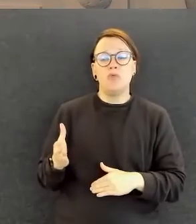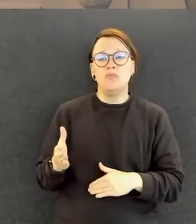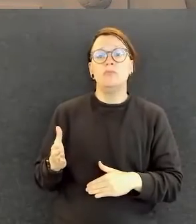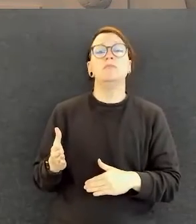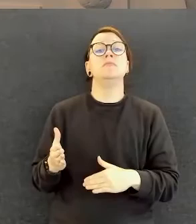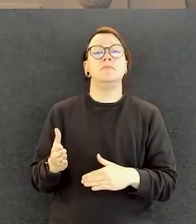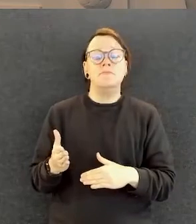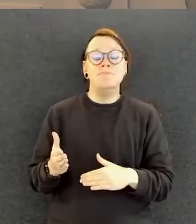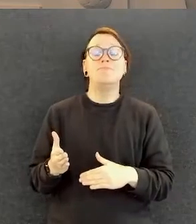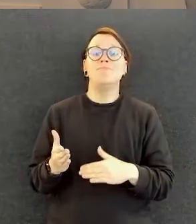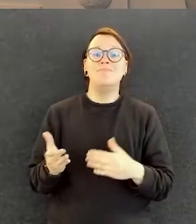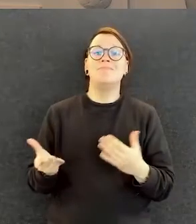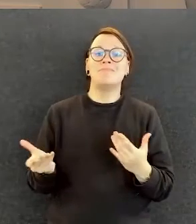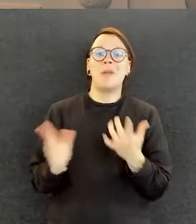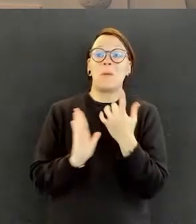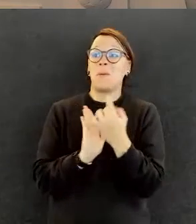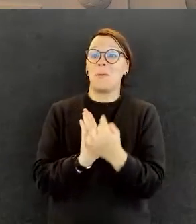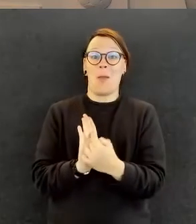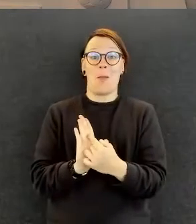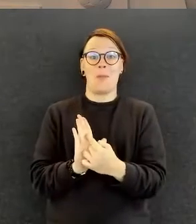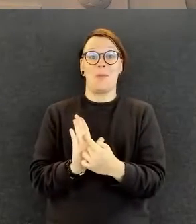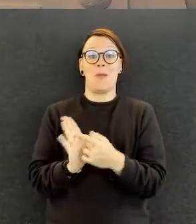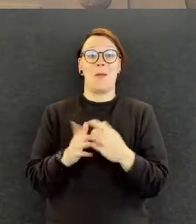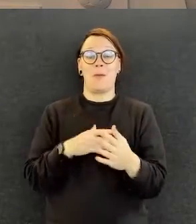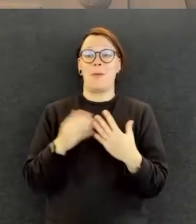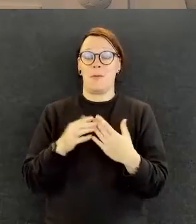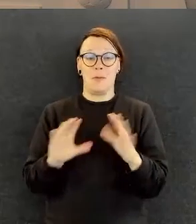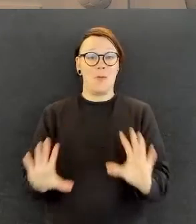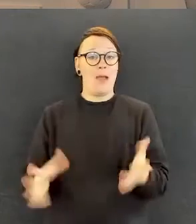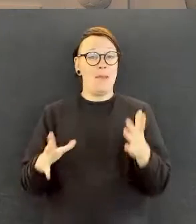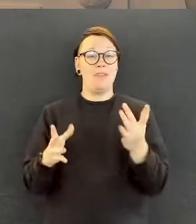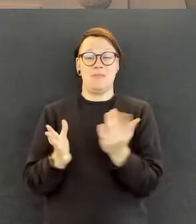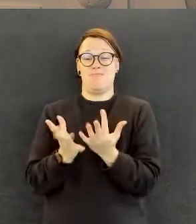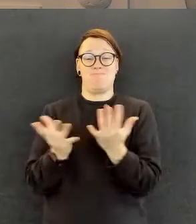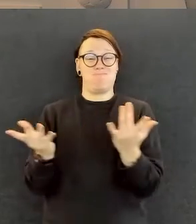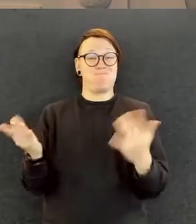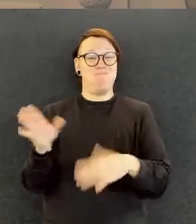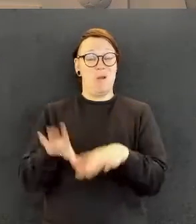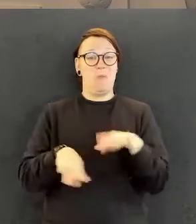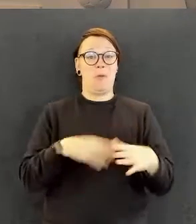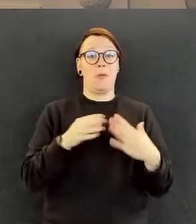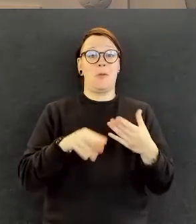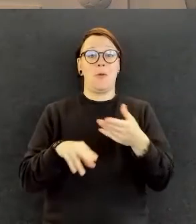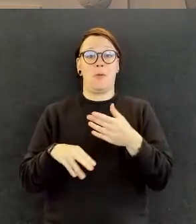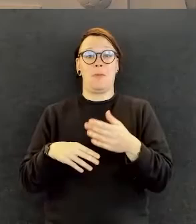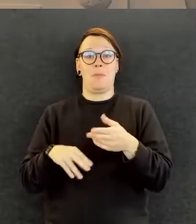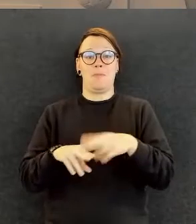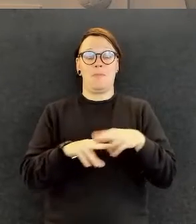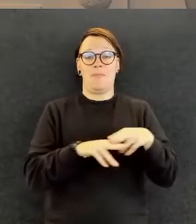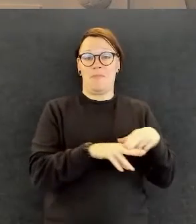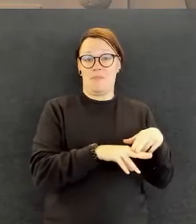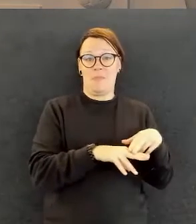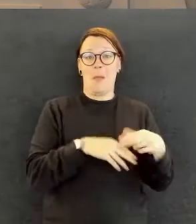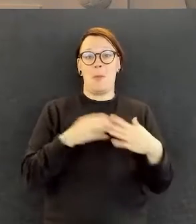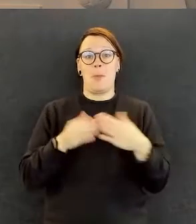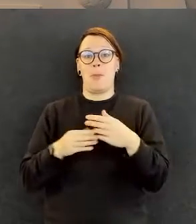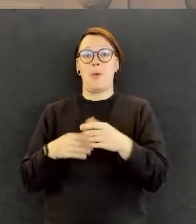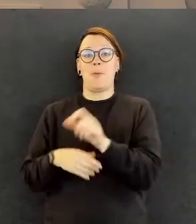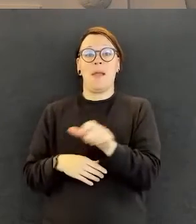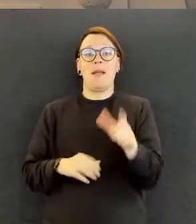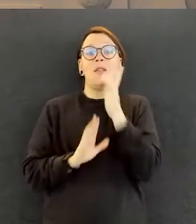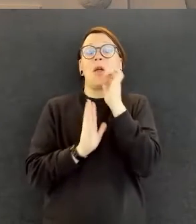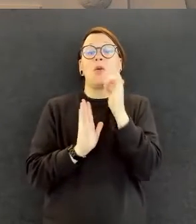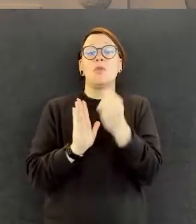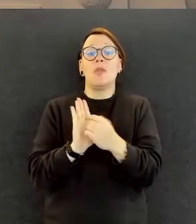Mitä monimuotoisempia me ollaan siellä tekijöinä, työntekijöinä, mä luulen, sitä paremmin me osataan myös toimipalvelujärjestönä ja auttaa